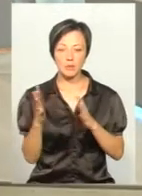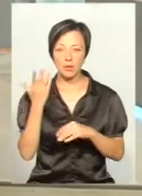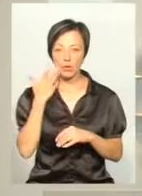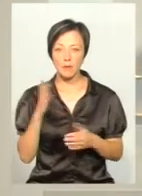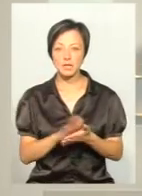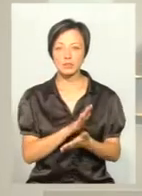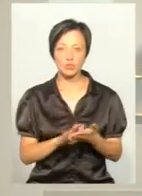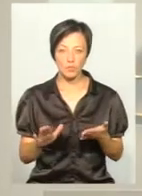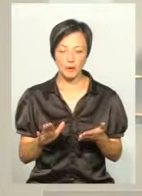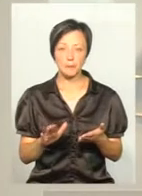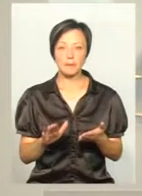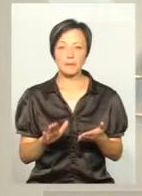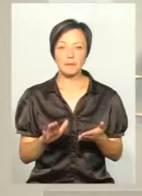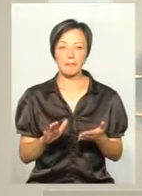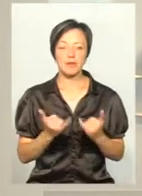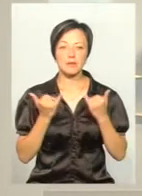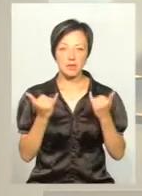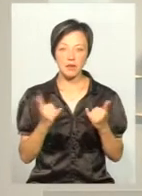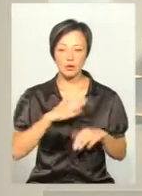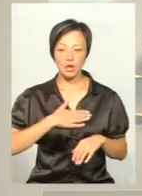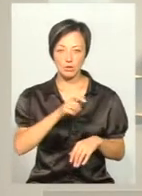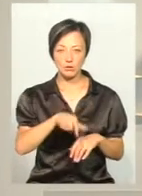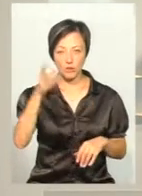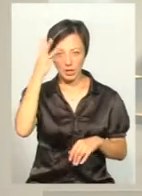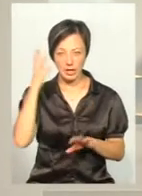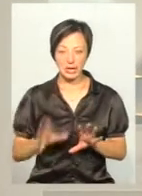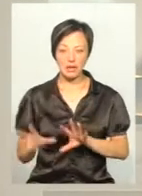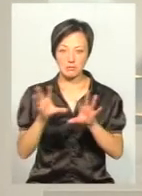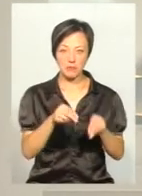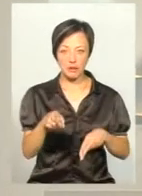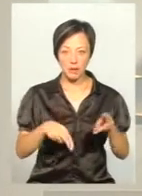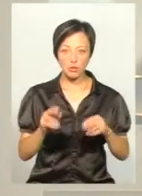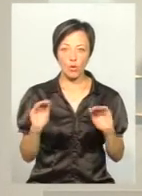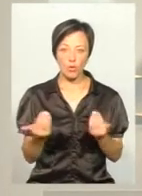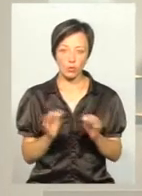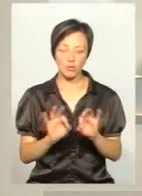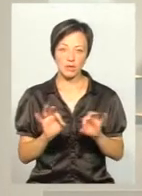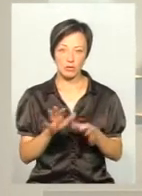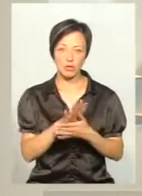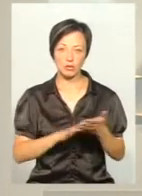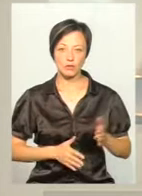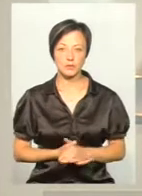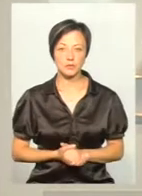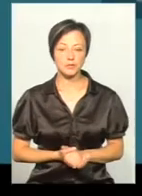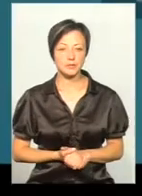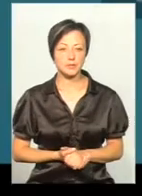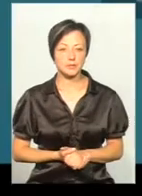безкоштовно здійснюється для наших подолян трансплантація. Про це коротко у коментарі, ми продовжимо ще.